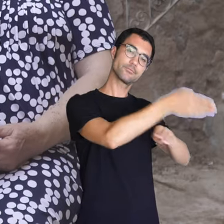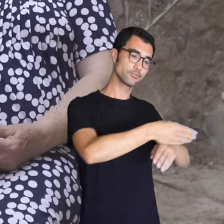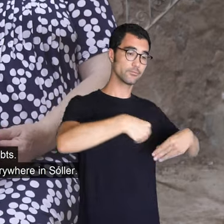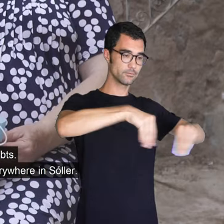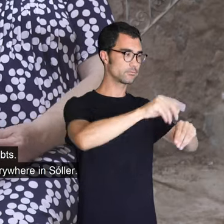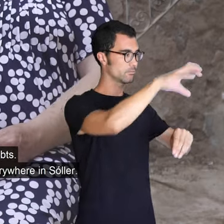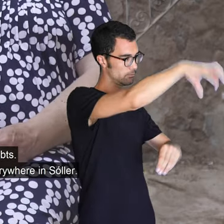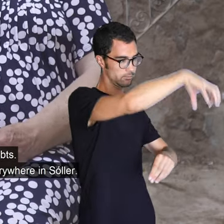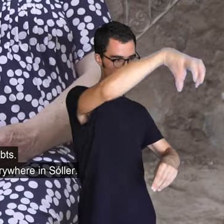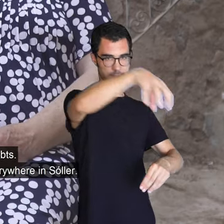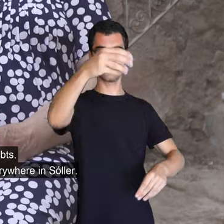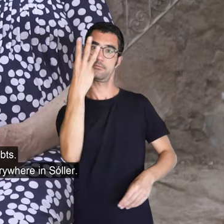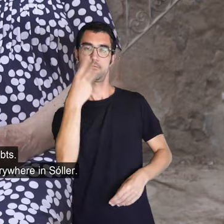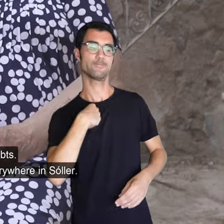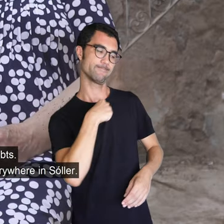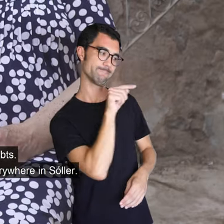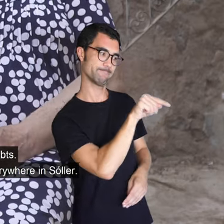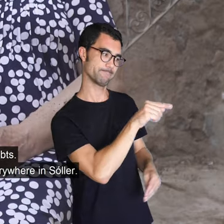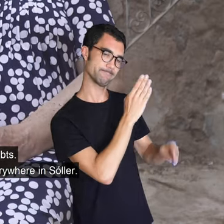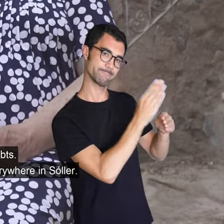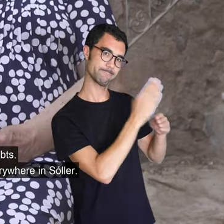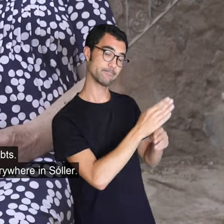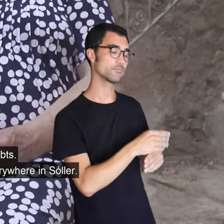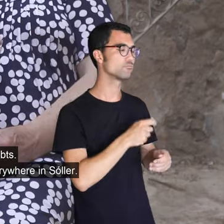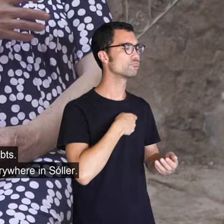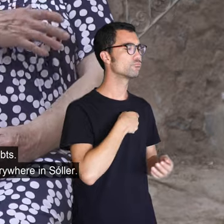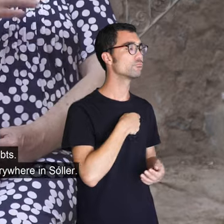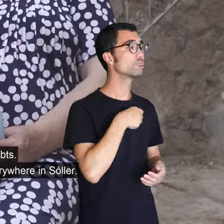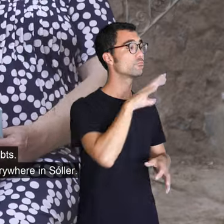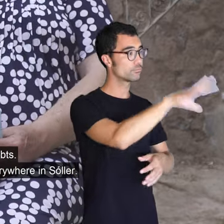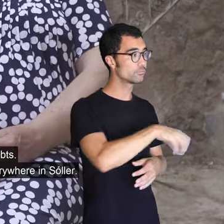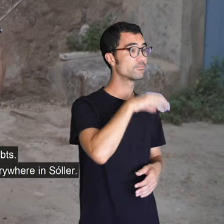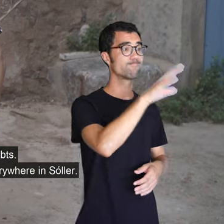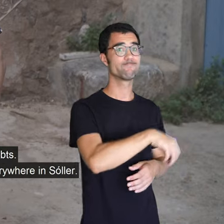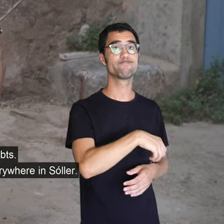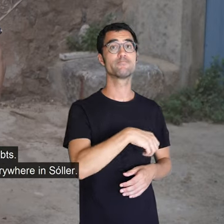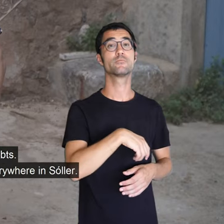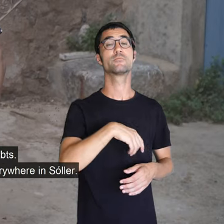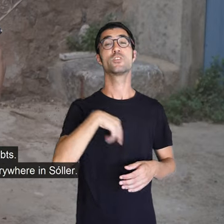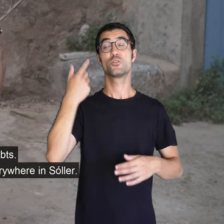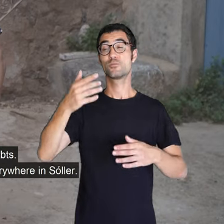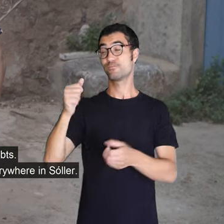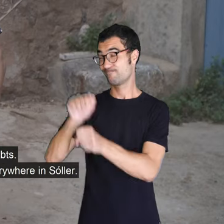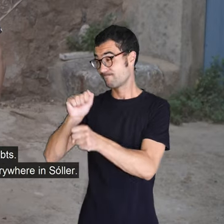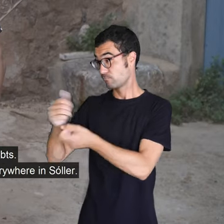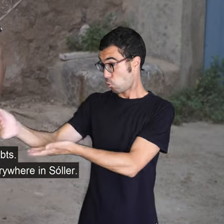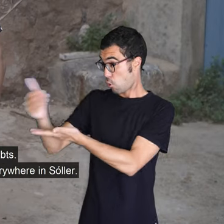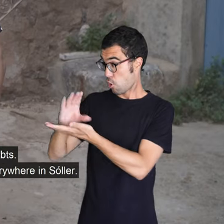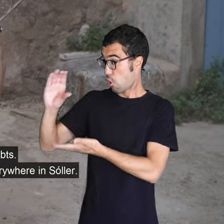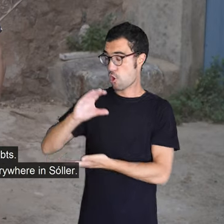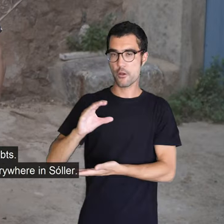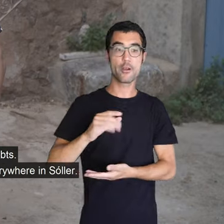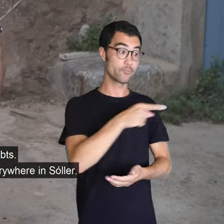tots els pescadors. I quan venies a temporada bona, m'ho anàvem, i pagàvem tot això. Son pare va venir a la Puríssima